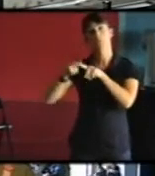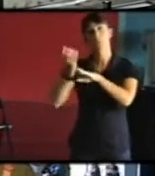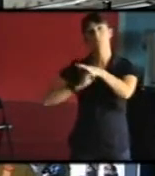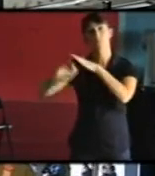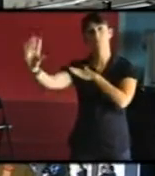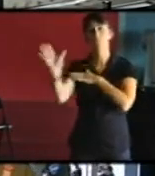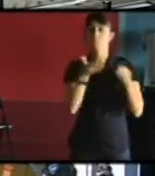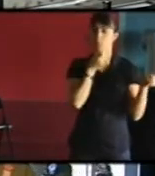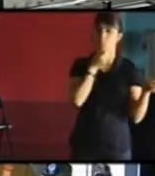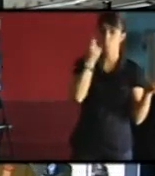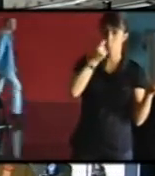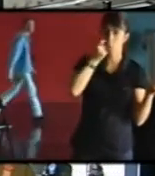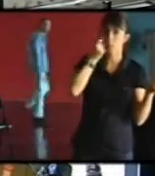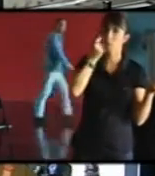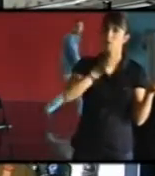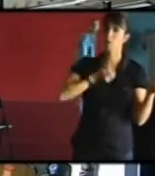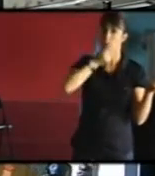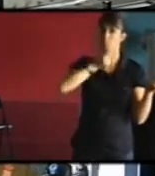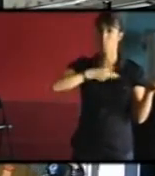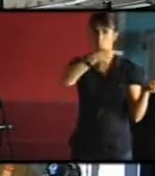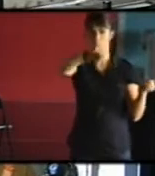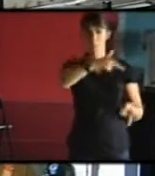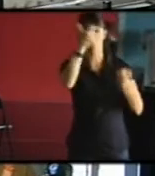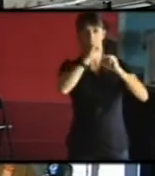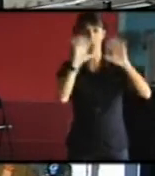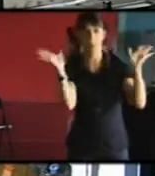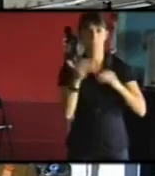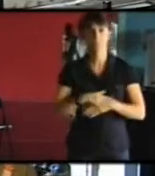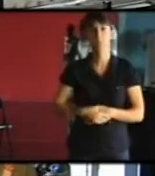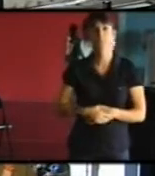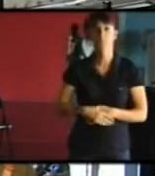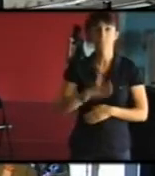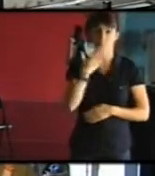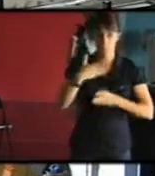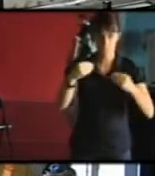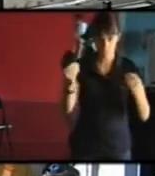les images pour bien qu comprenne votre démarche. Très bien, merci beaucoup.